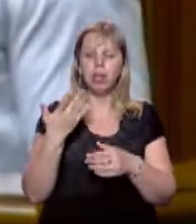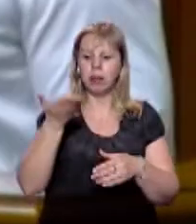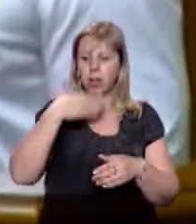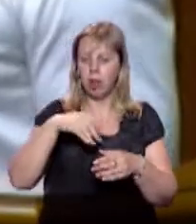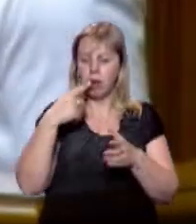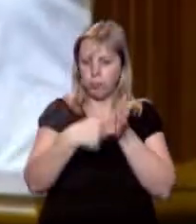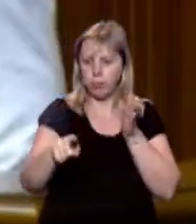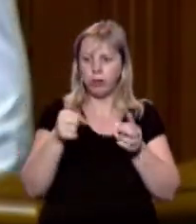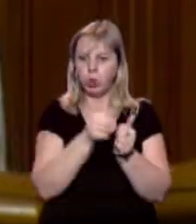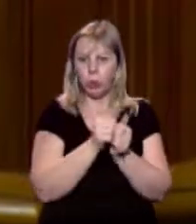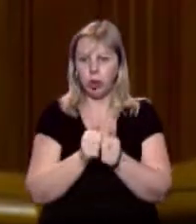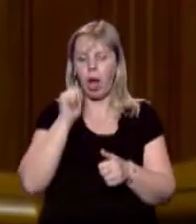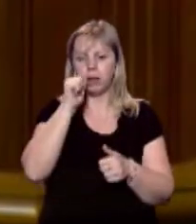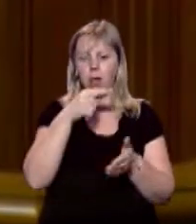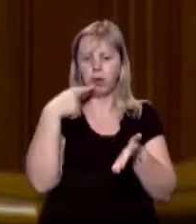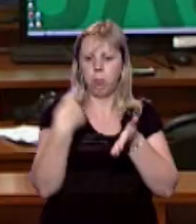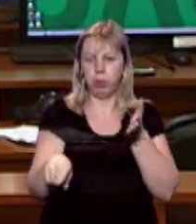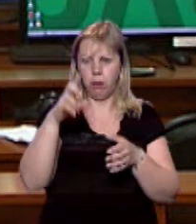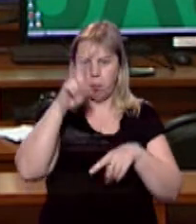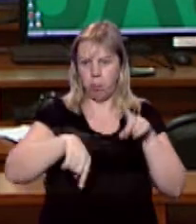а завтра здав батьківщину.